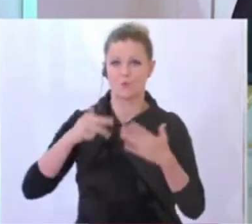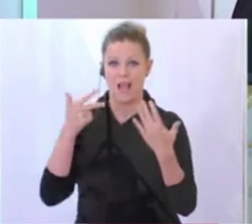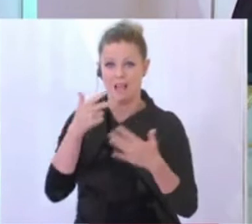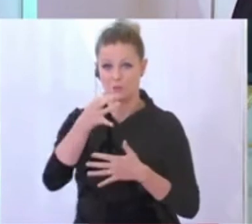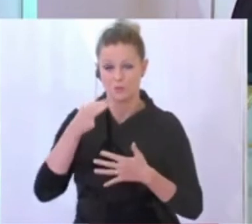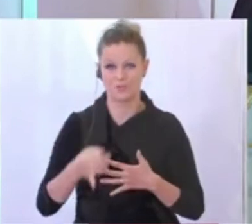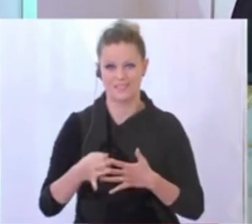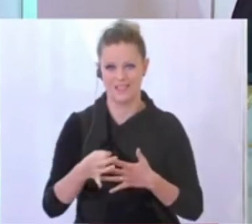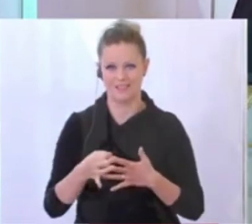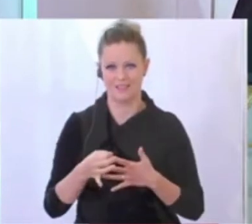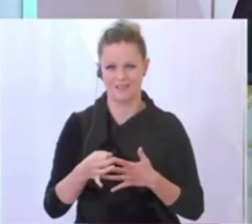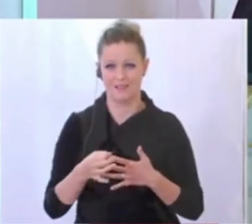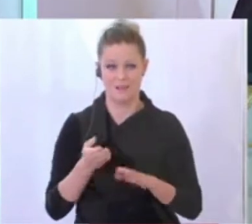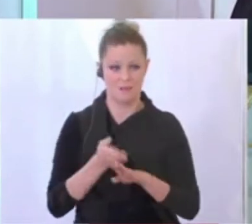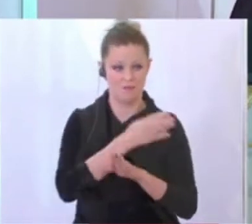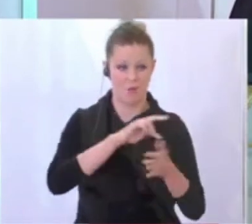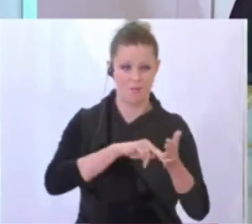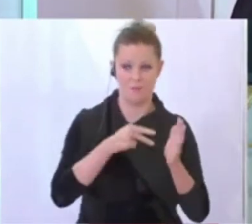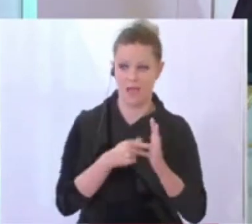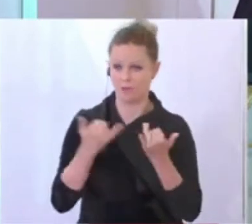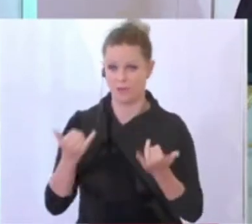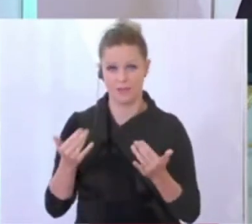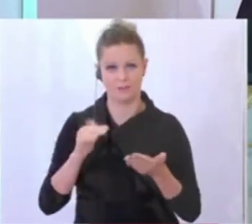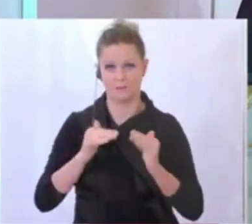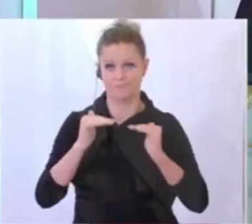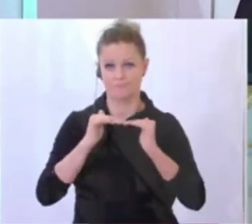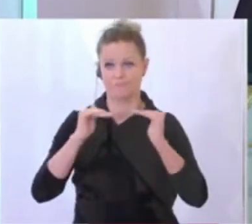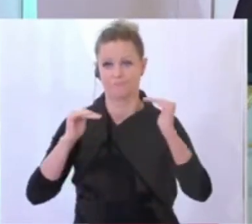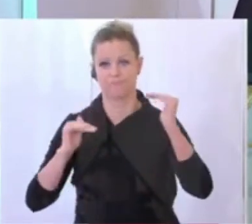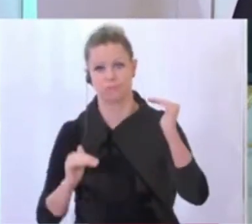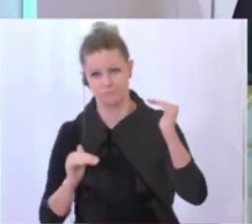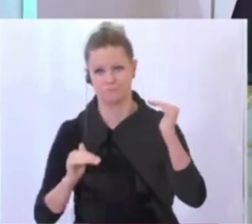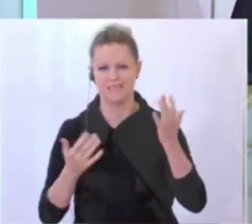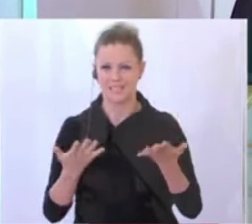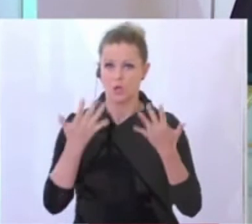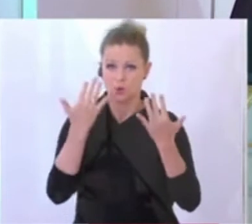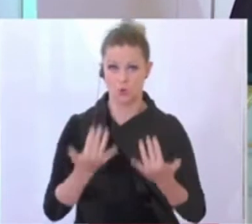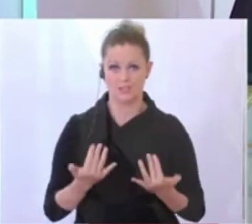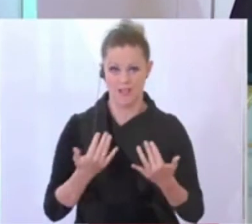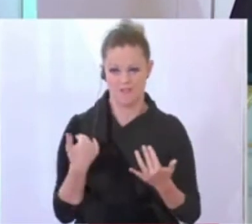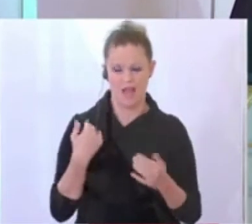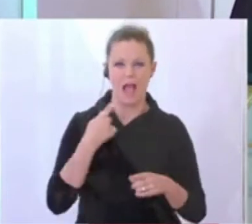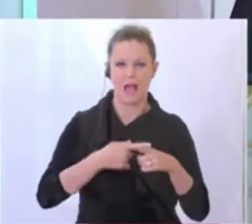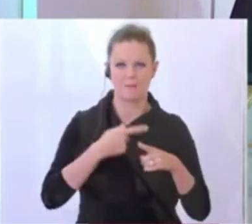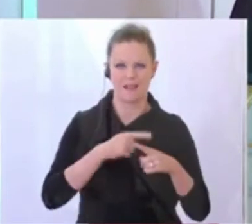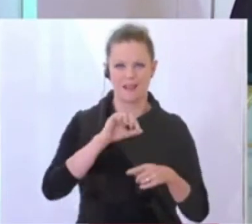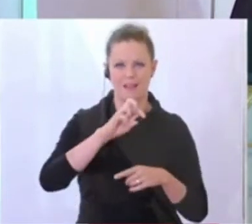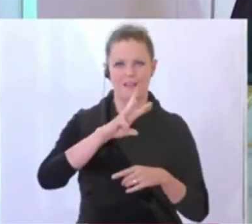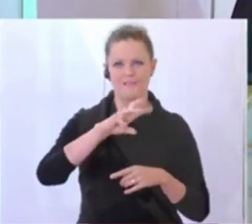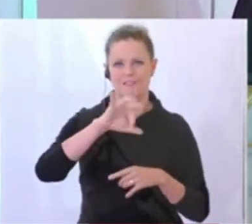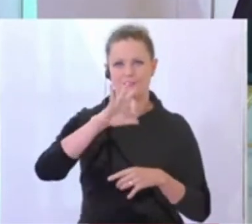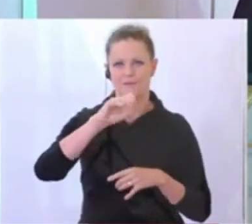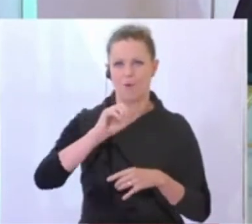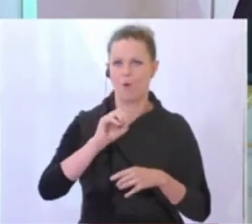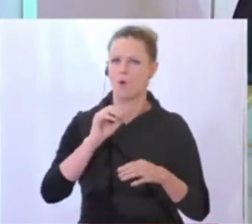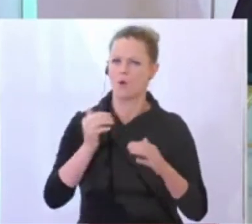gegenüber der ursprünglichen Planung kalkulieren müssen. Das sind Zahlen aus dem April vom WIFO. Es